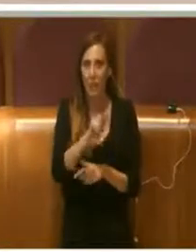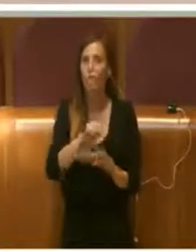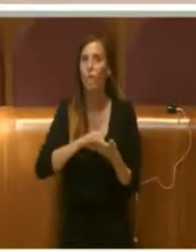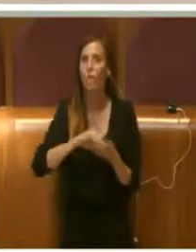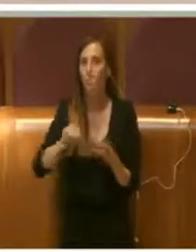favore.